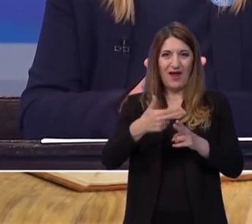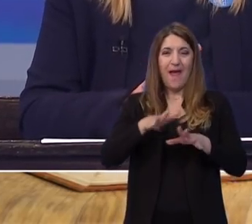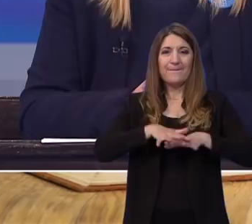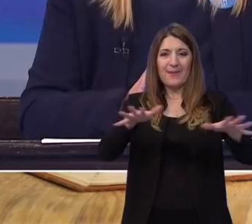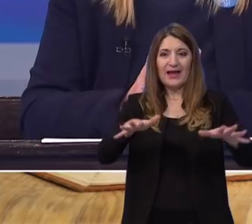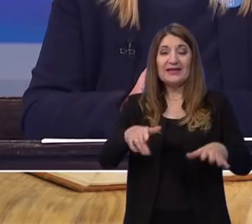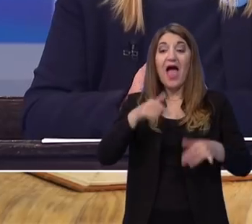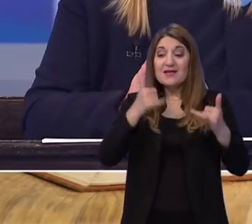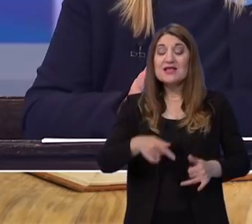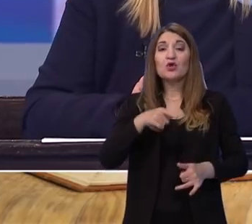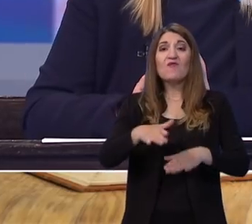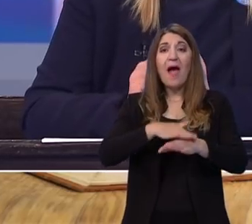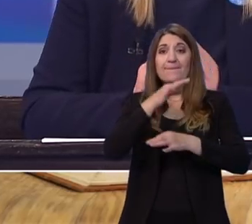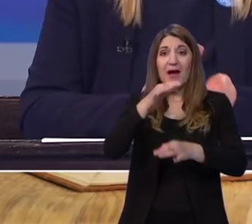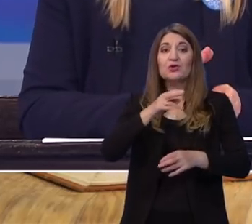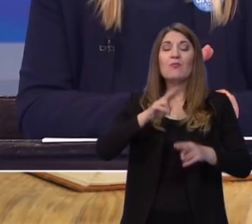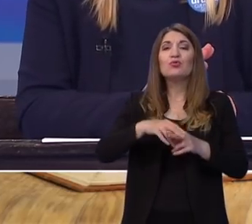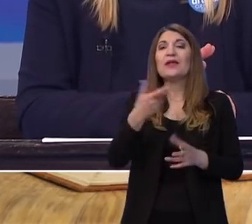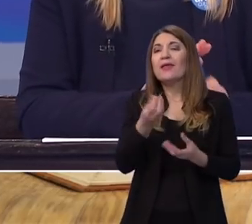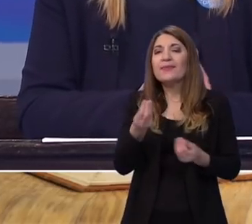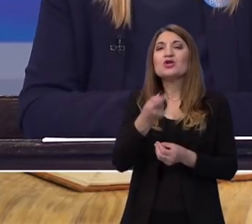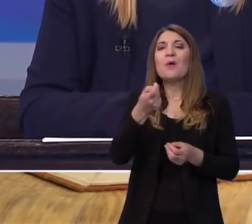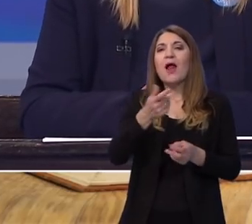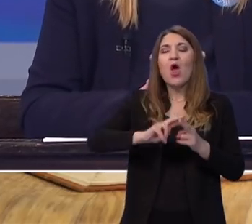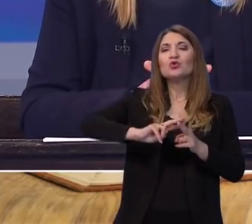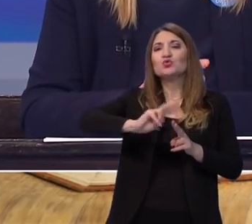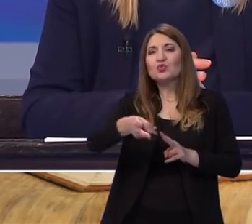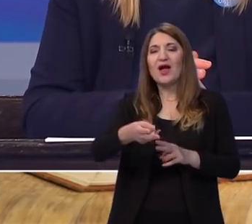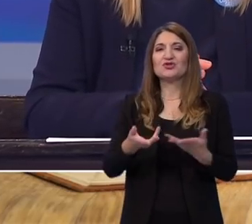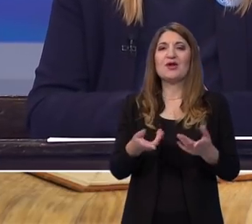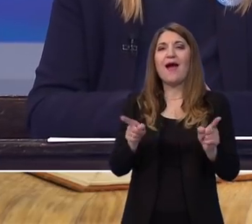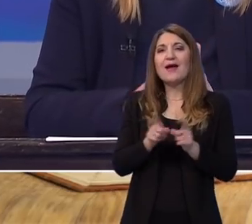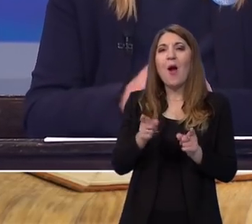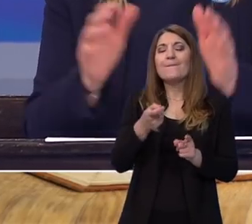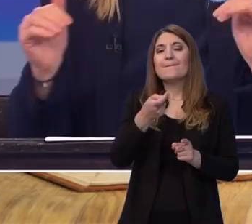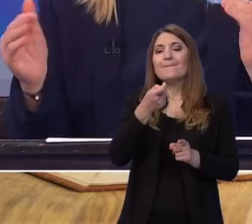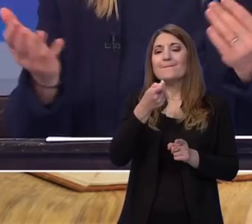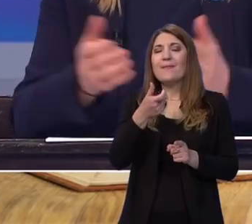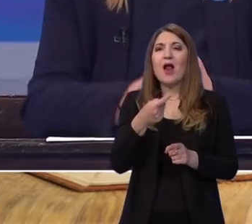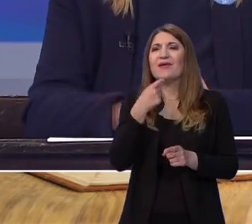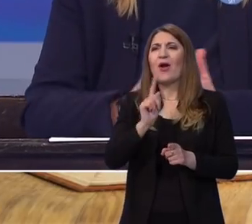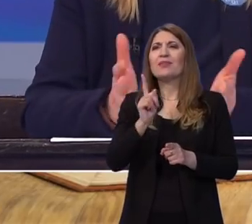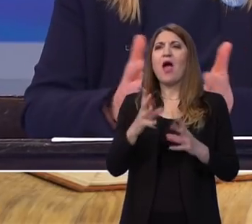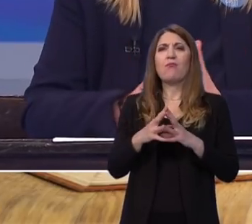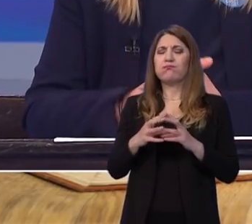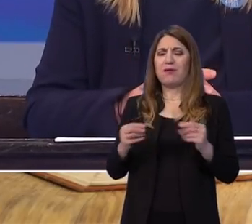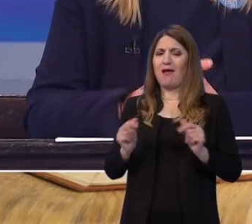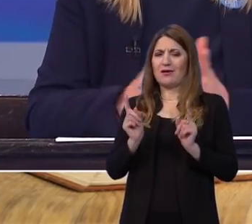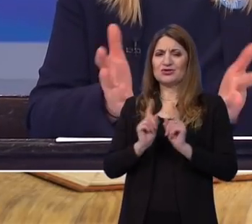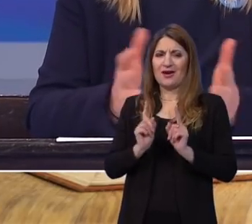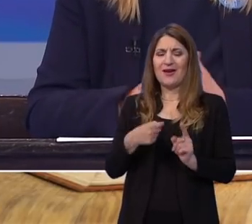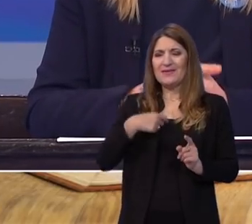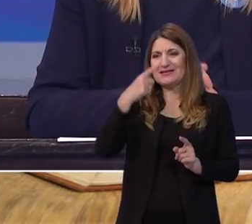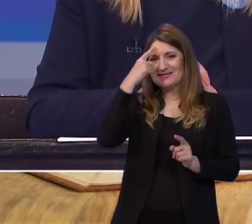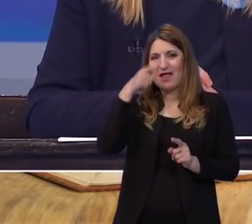matura eventualno biti malo možda drugačija, malo neću reći blaža jer znamo kakva je